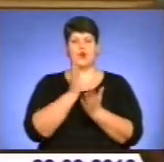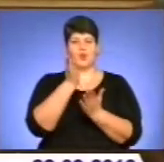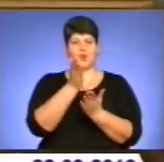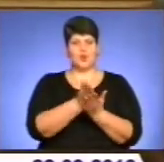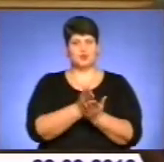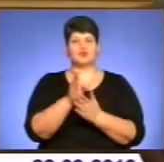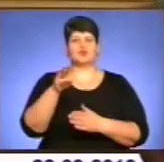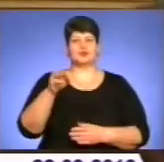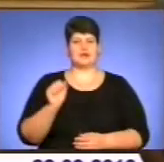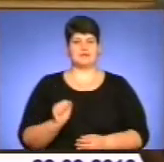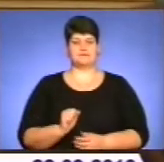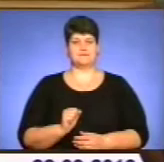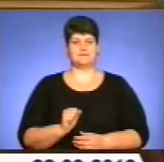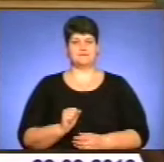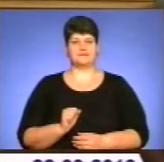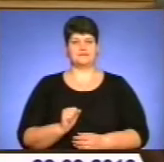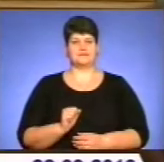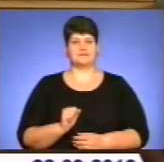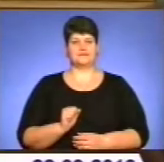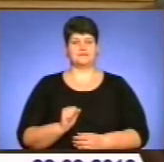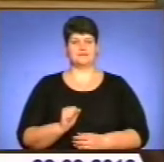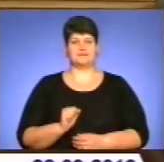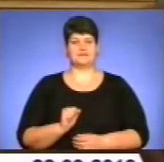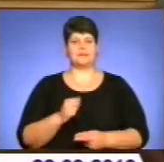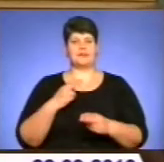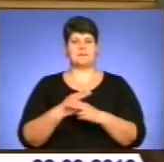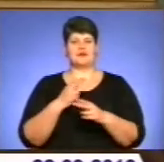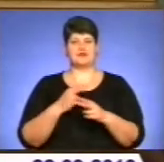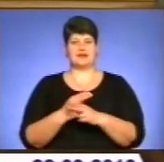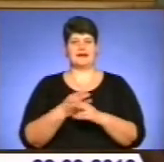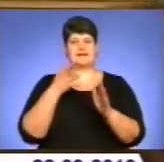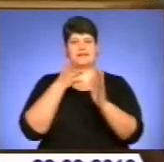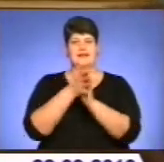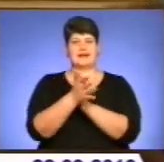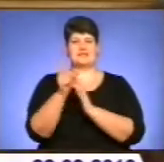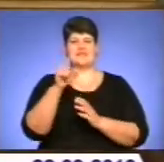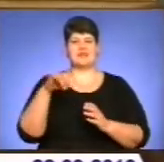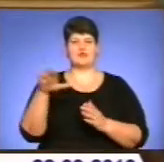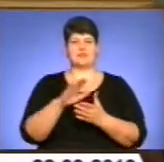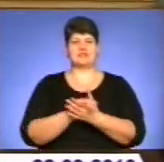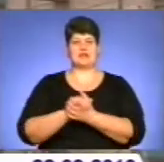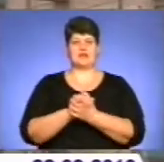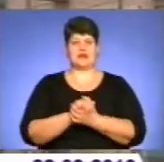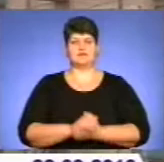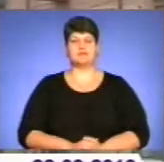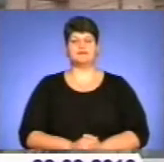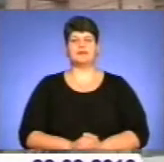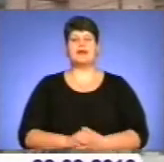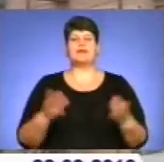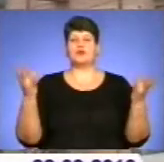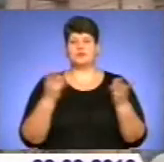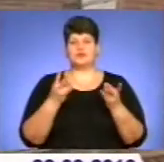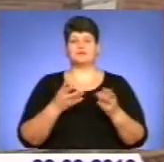перешкоджає інтеграції до європейського співтоваристу. Необхідно